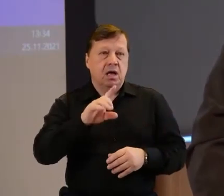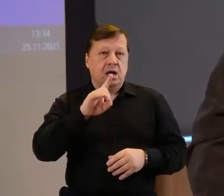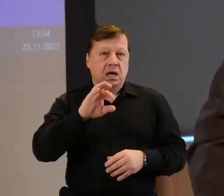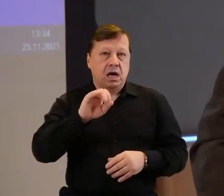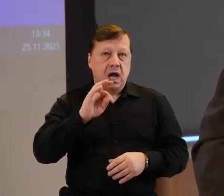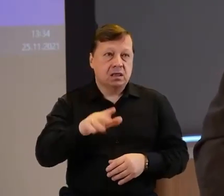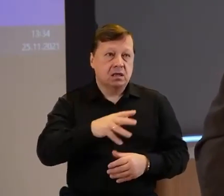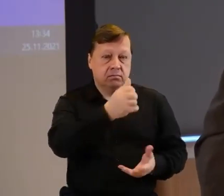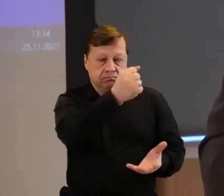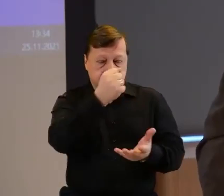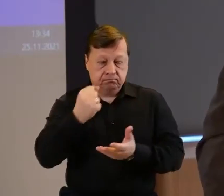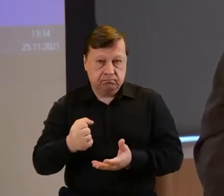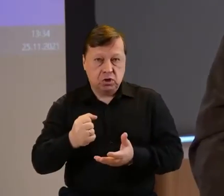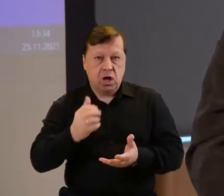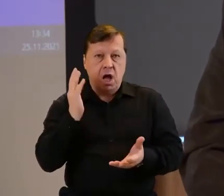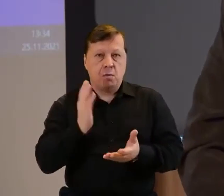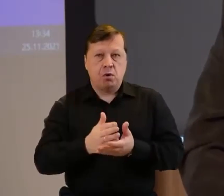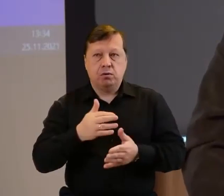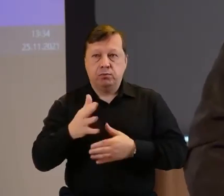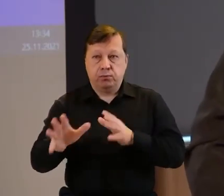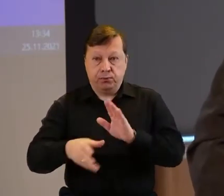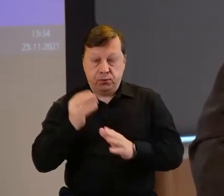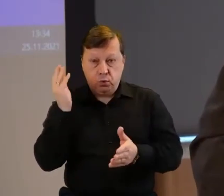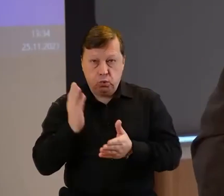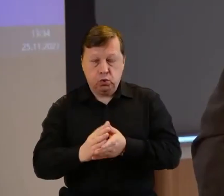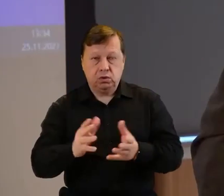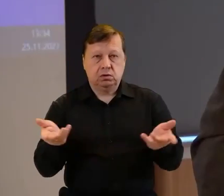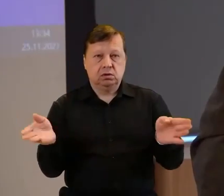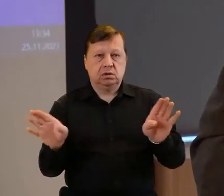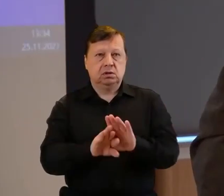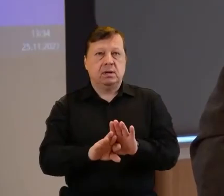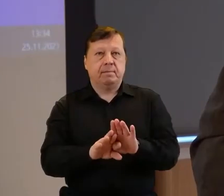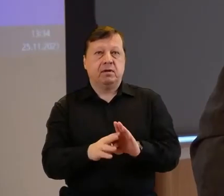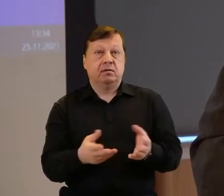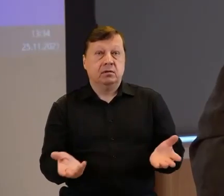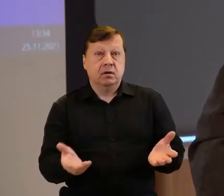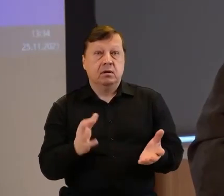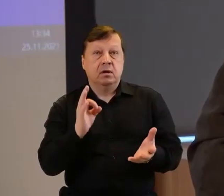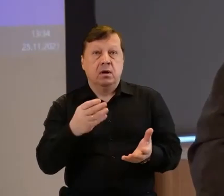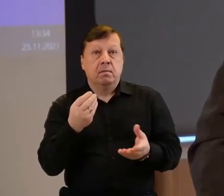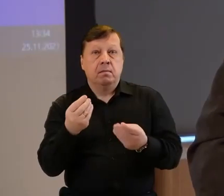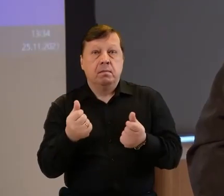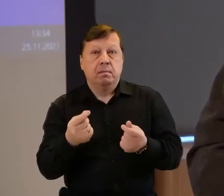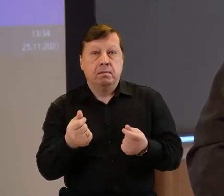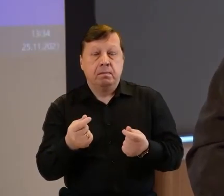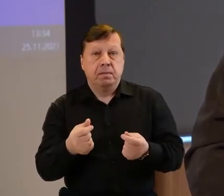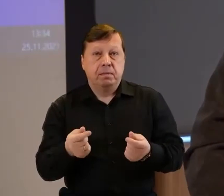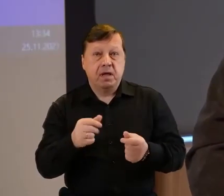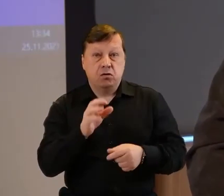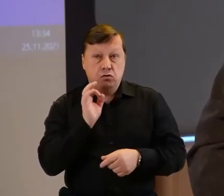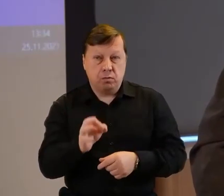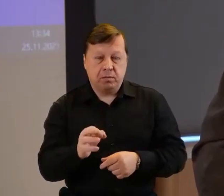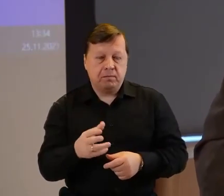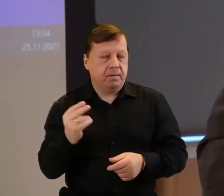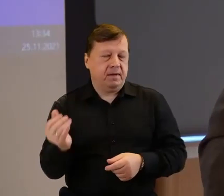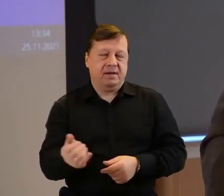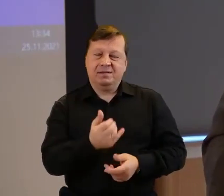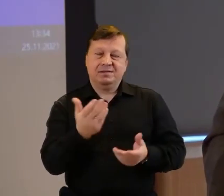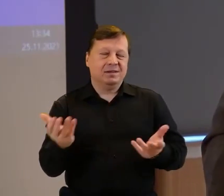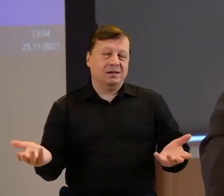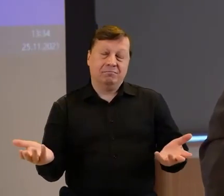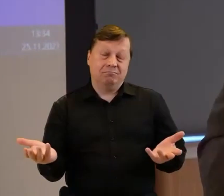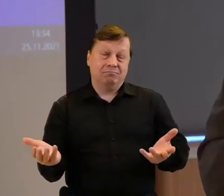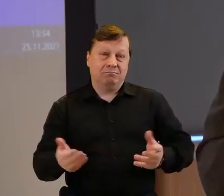zamknęły swoją działalność, dlatego, że po prostu pieniądze nie mają tylko dobrej strony, ale mają też